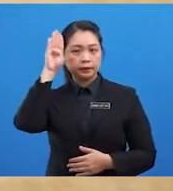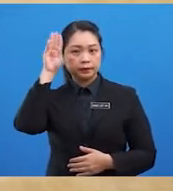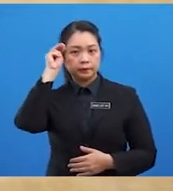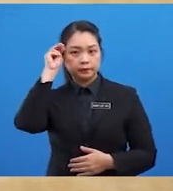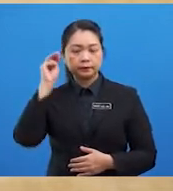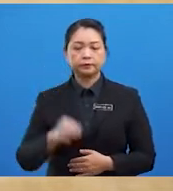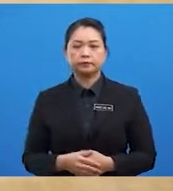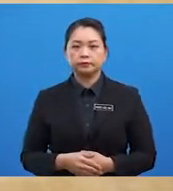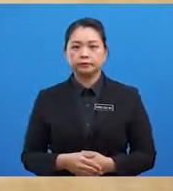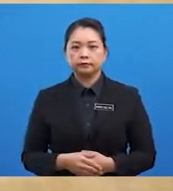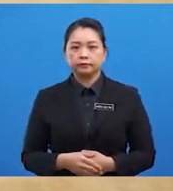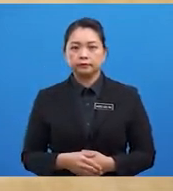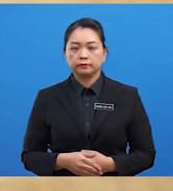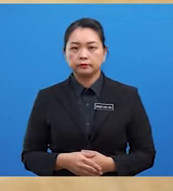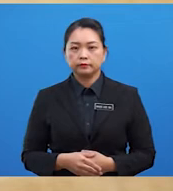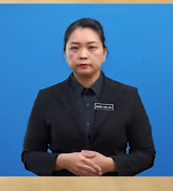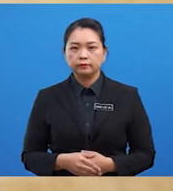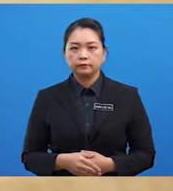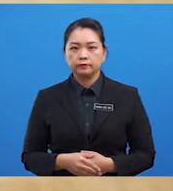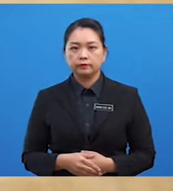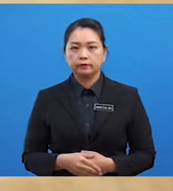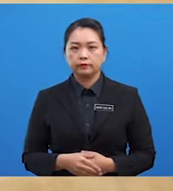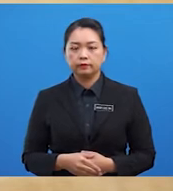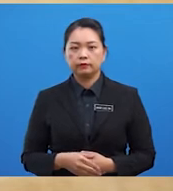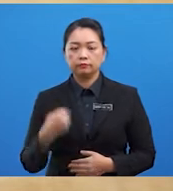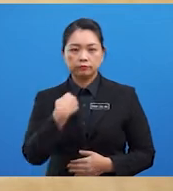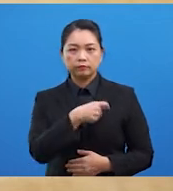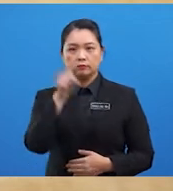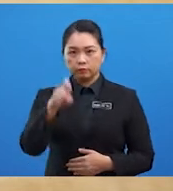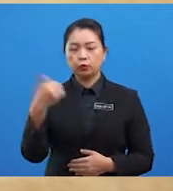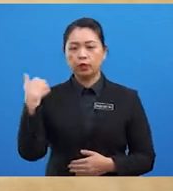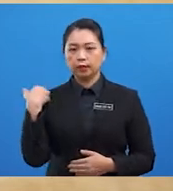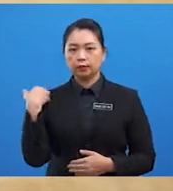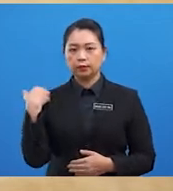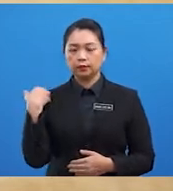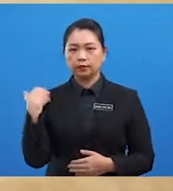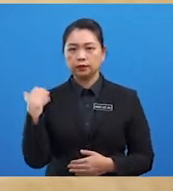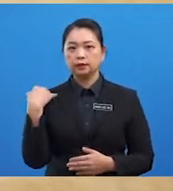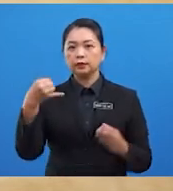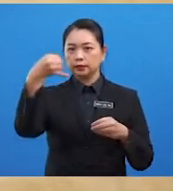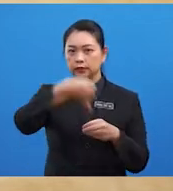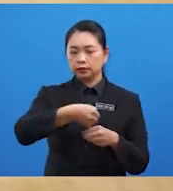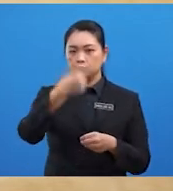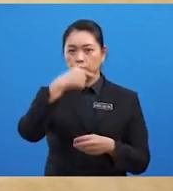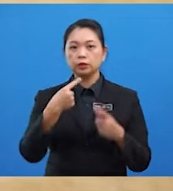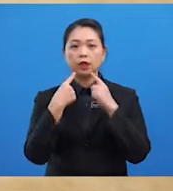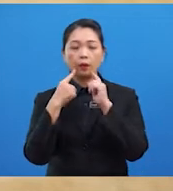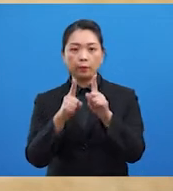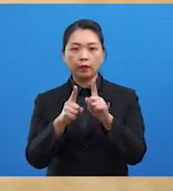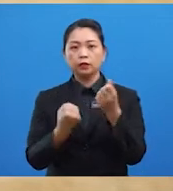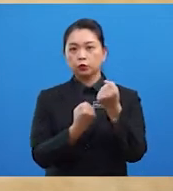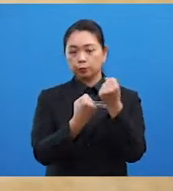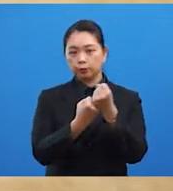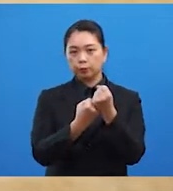seterusnya kita perlu ada isi untuk menjawab kehendak soalan iaitu sumbangan